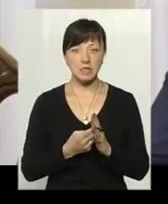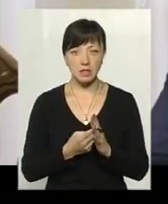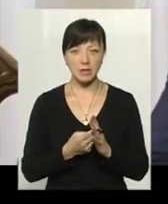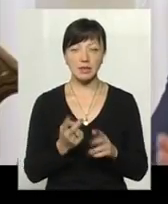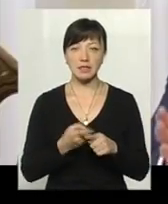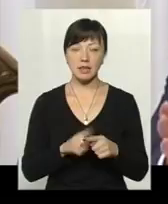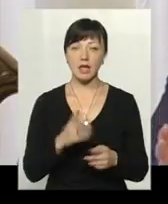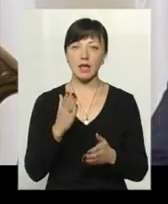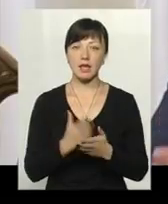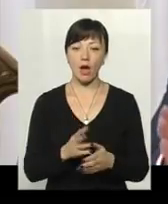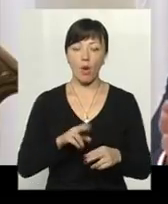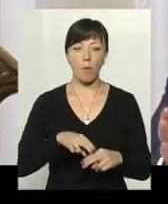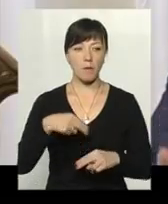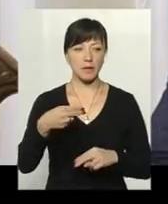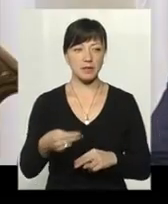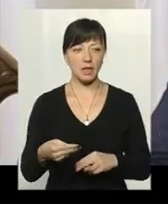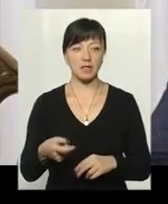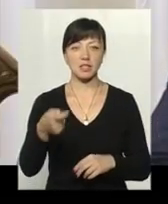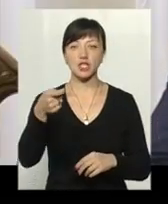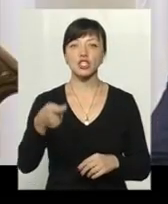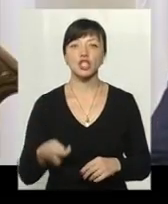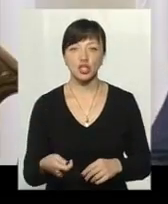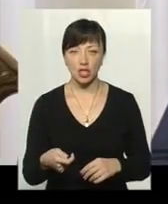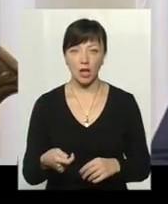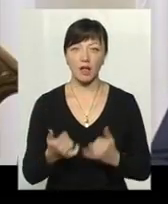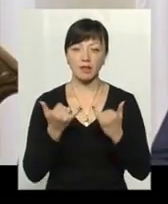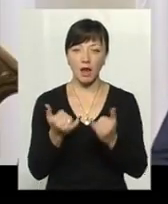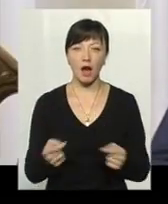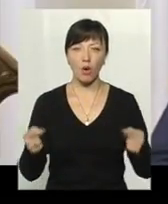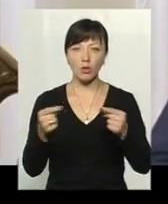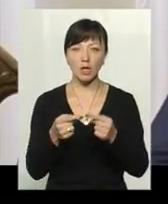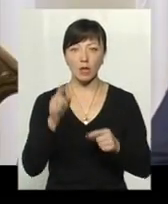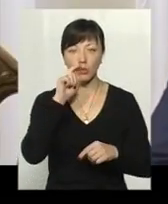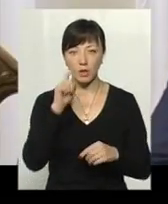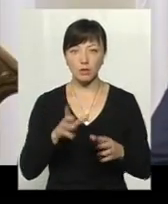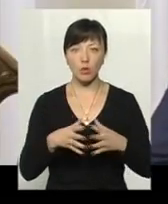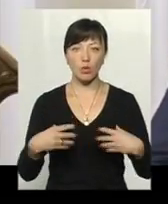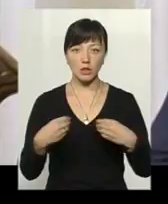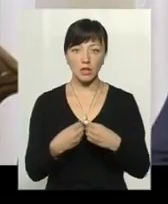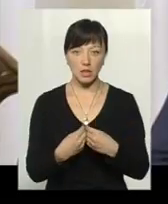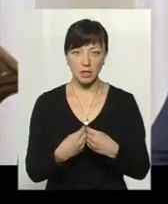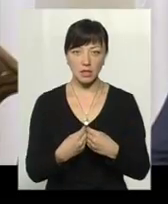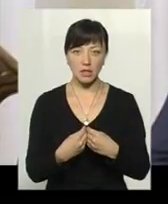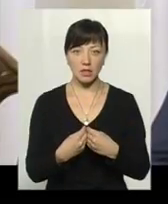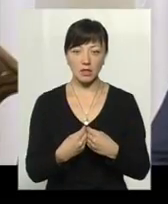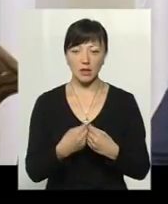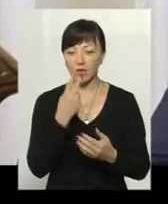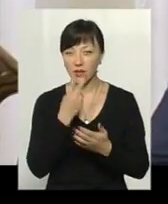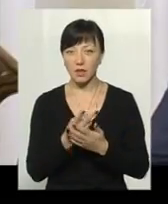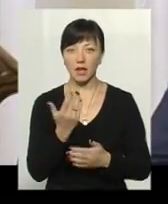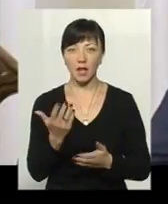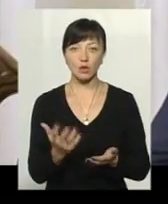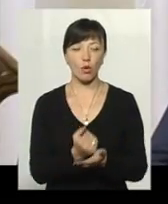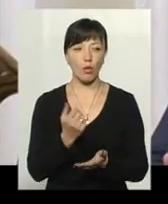це є компенсація, знижка для конкретної української родини, виходячи з її доходу,